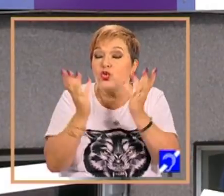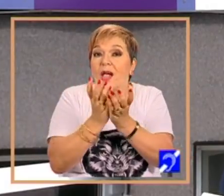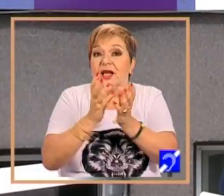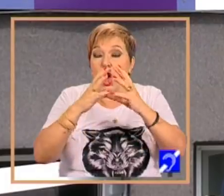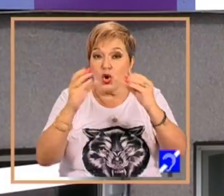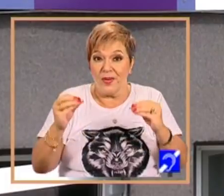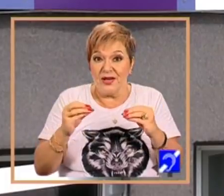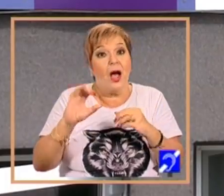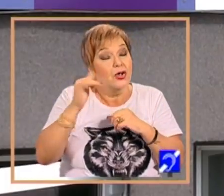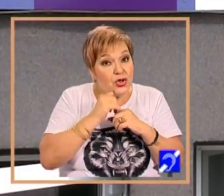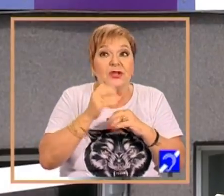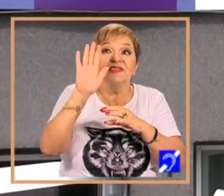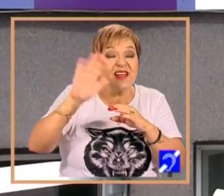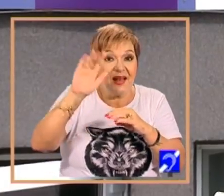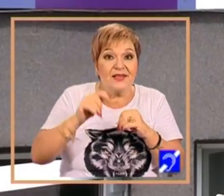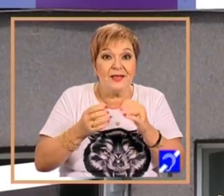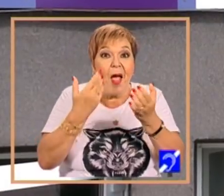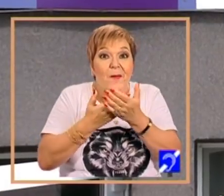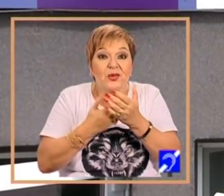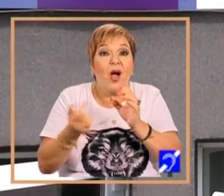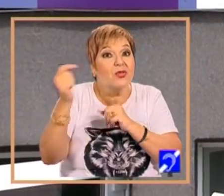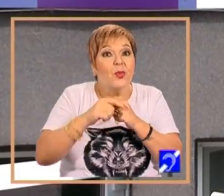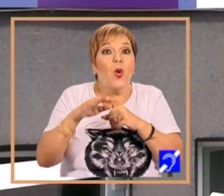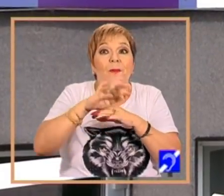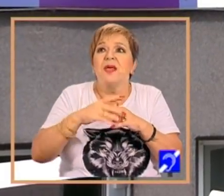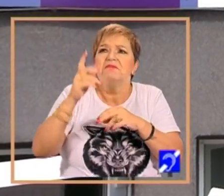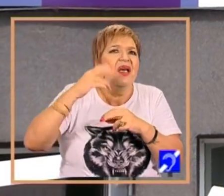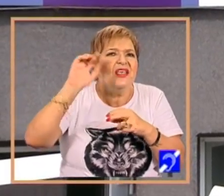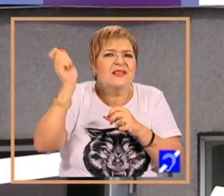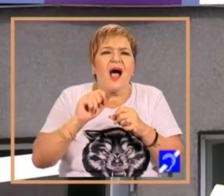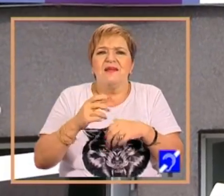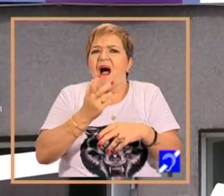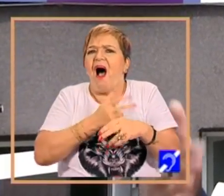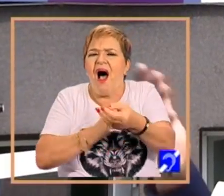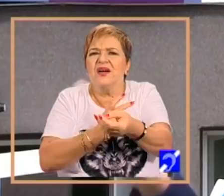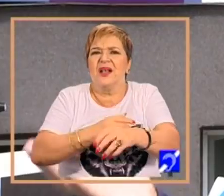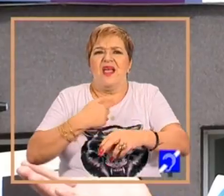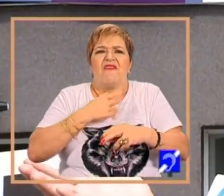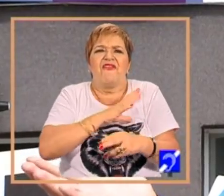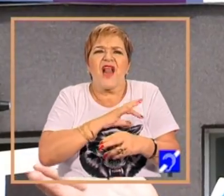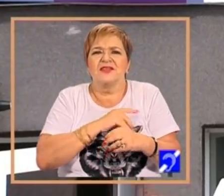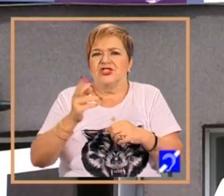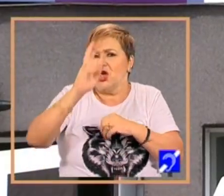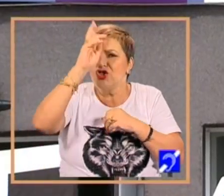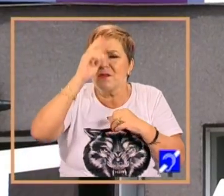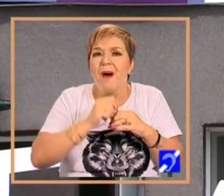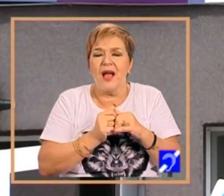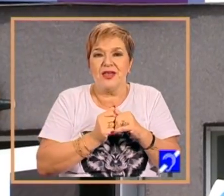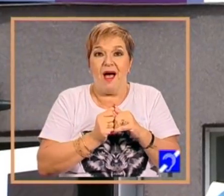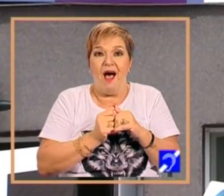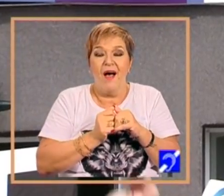și chiar diasporă. Pentru că au început să vină copii din Italia, din Anglia, Franța, Germania, vin chiar din